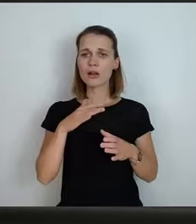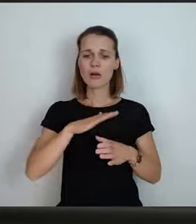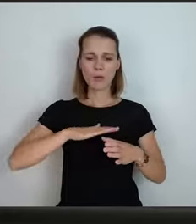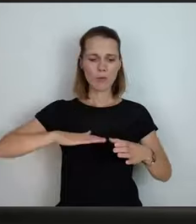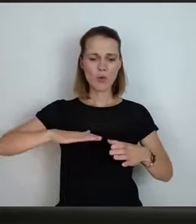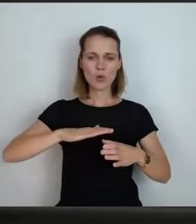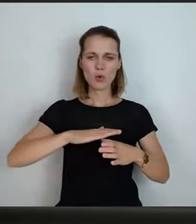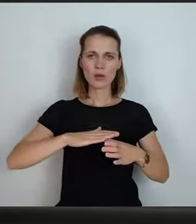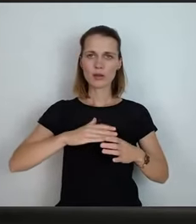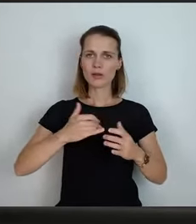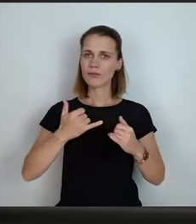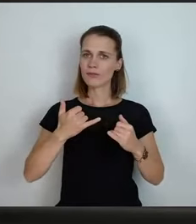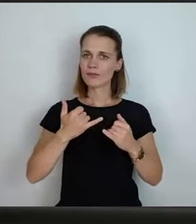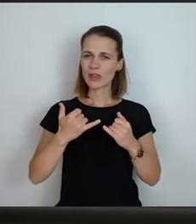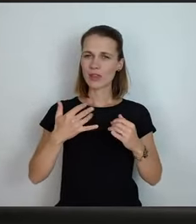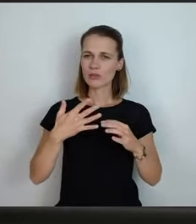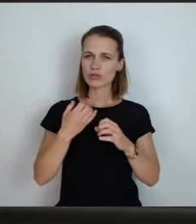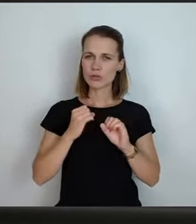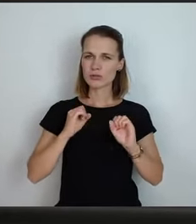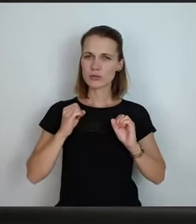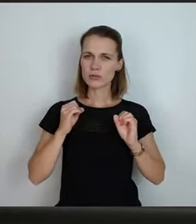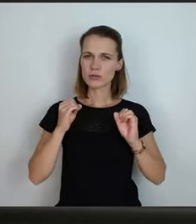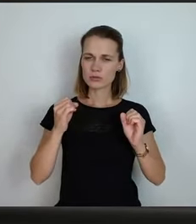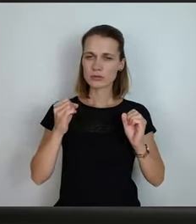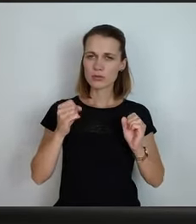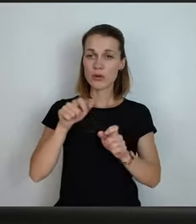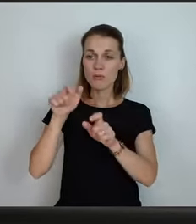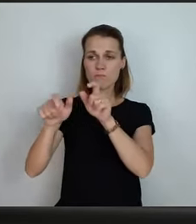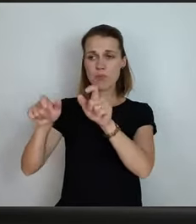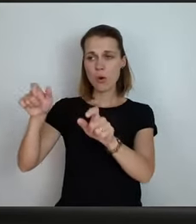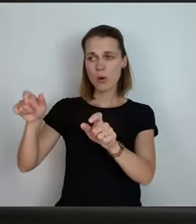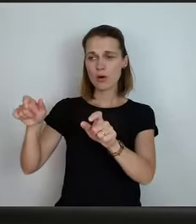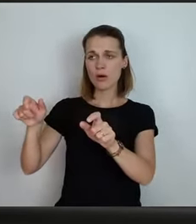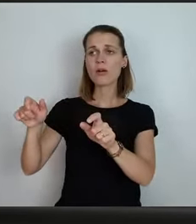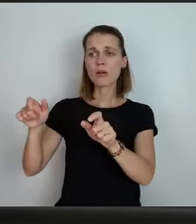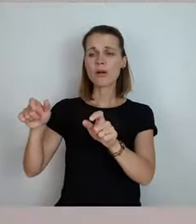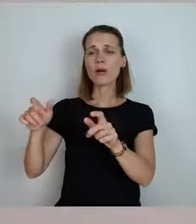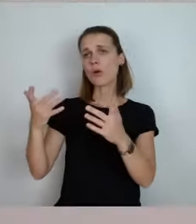den Bürgern dann eben sowas zu ermöglichen.